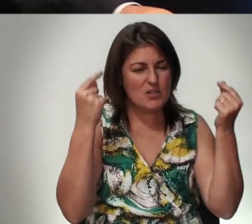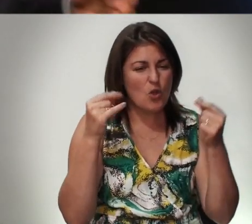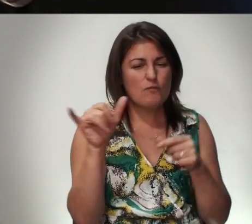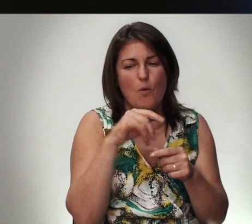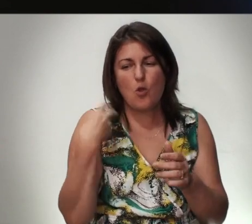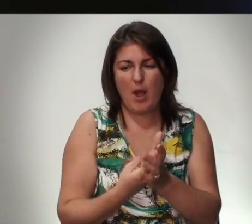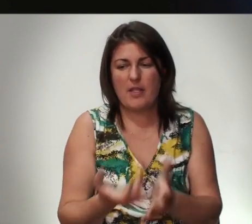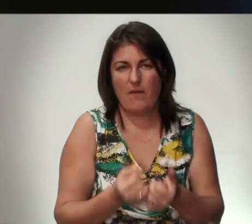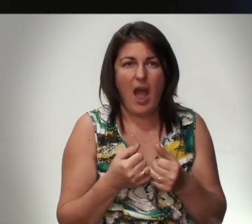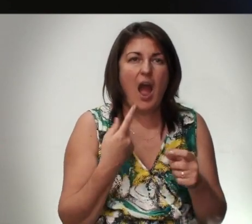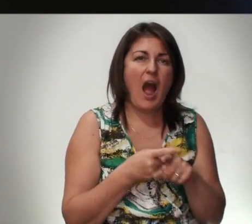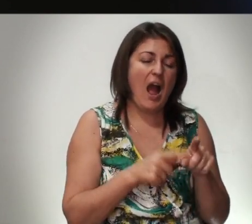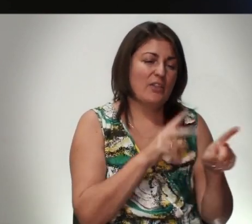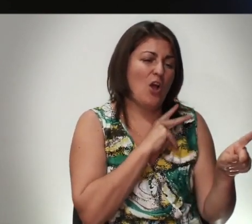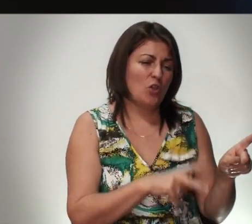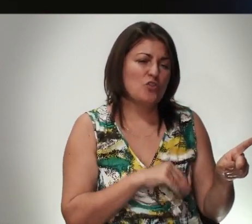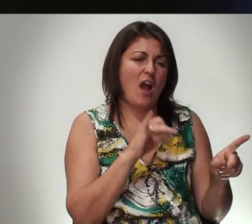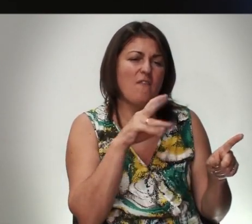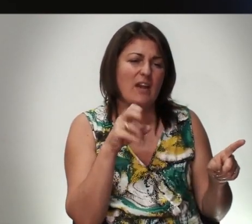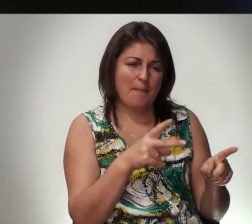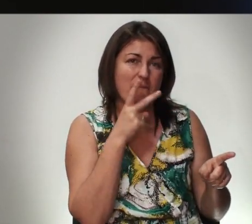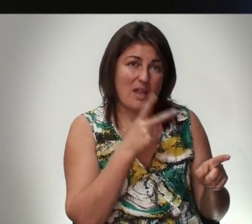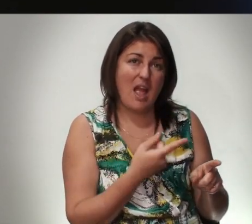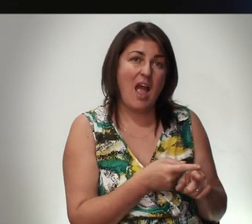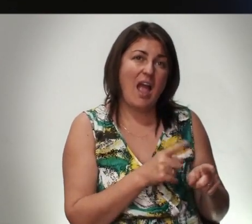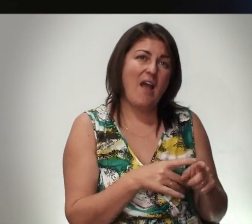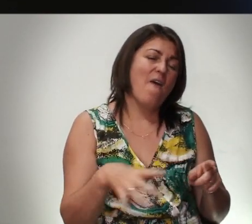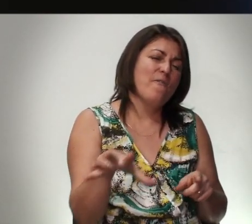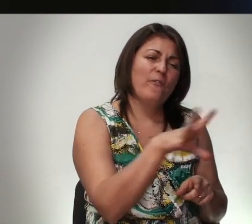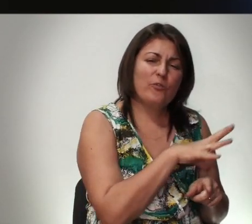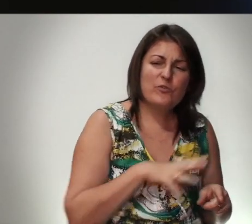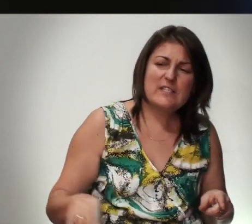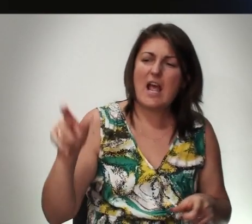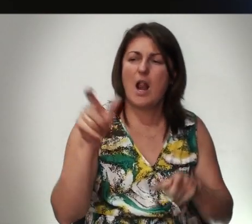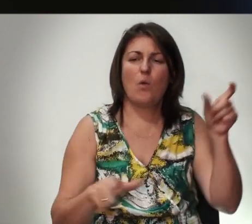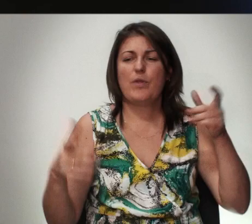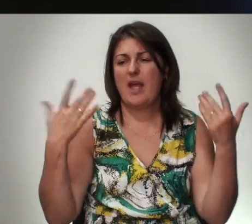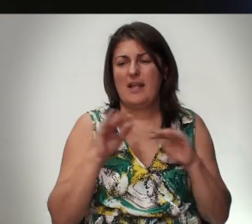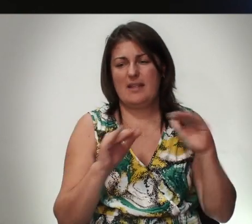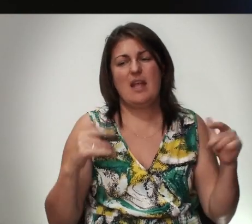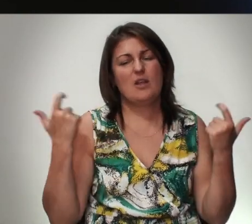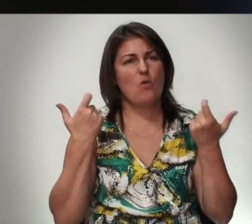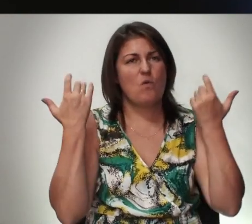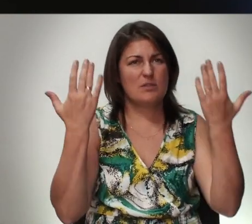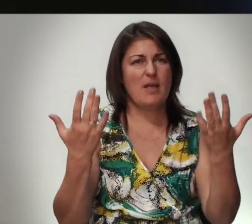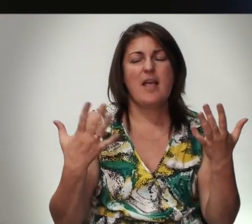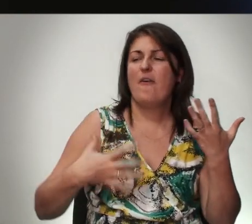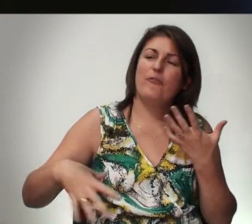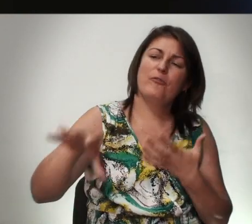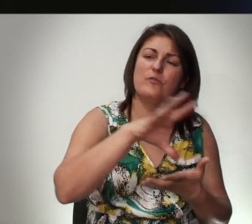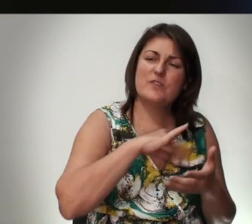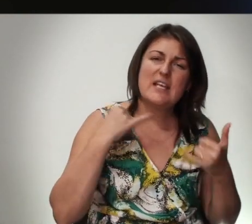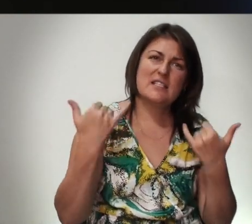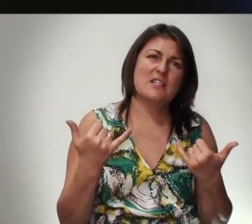А Это Дочь Авраама Видите Чья Дочь Была Все Люди Это Дети Господа Все